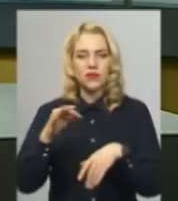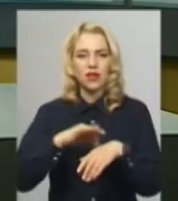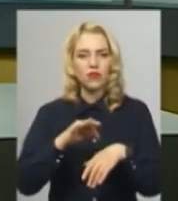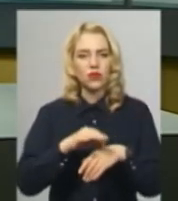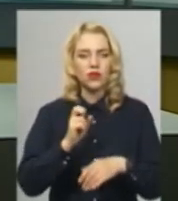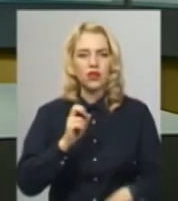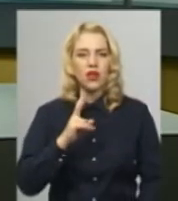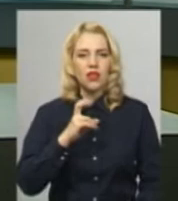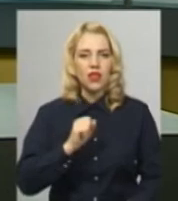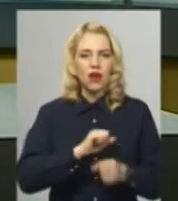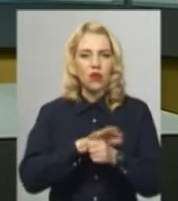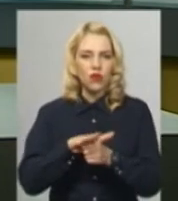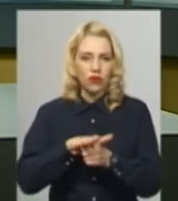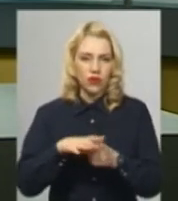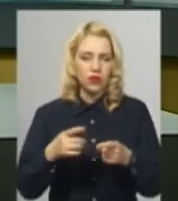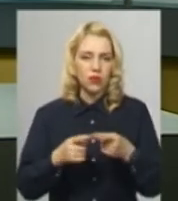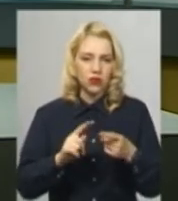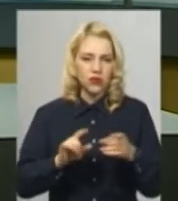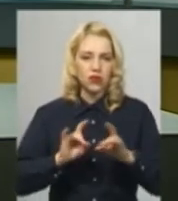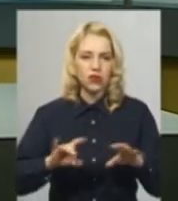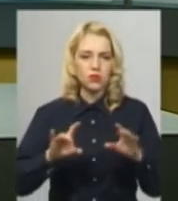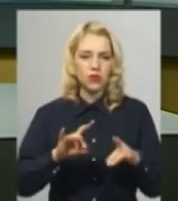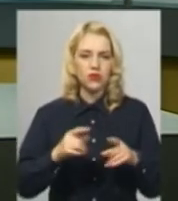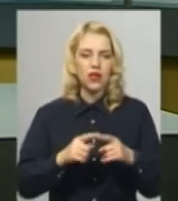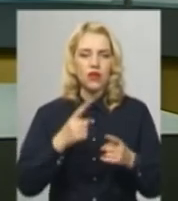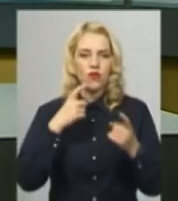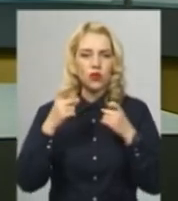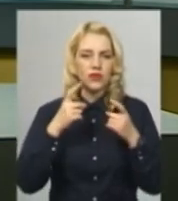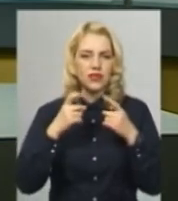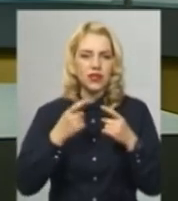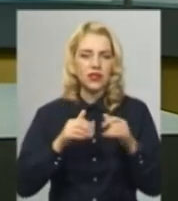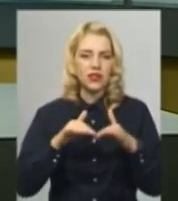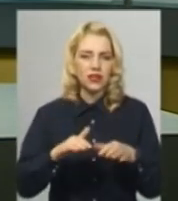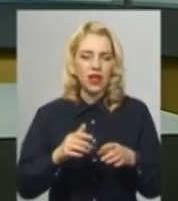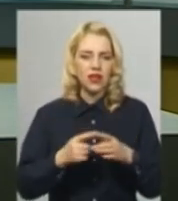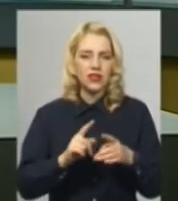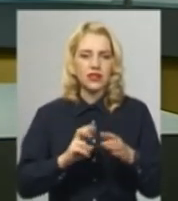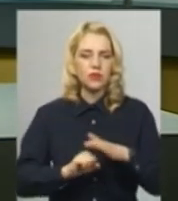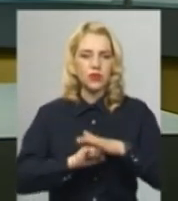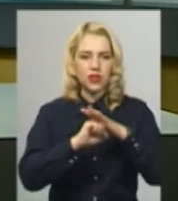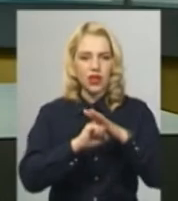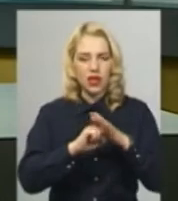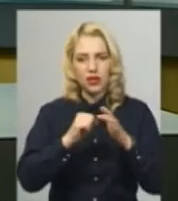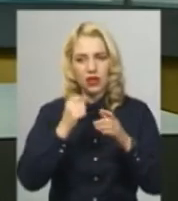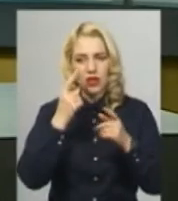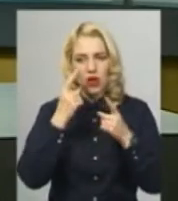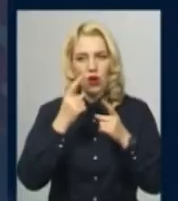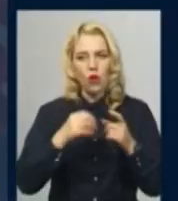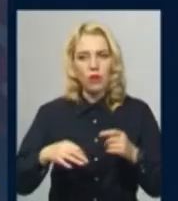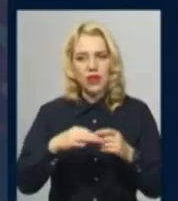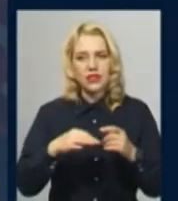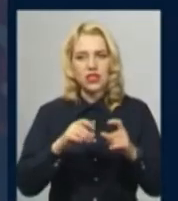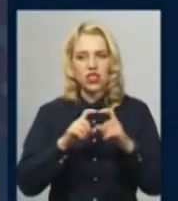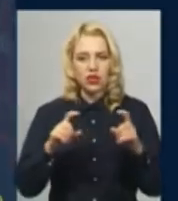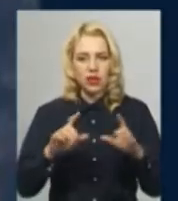Суспільному розповіла директорка департаменту інформаційної діяльності Інна Михайлова з посиланням на інформацію обласного штабу з